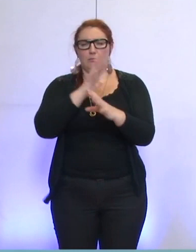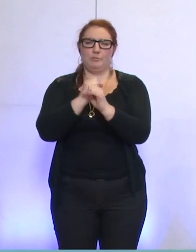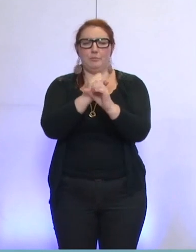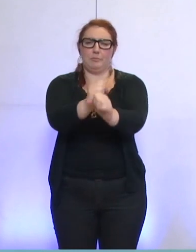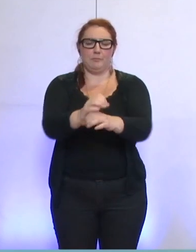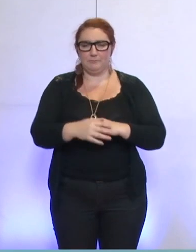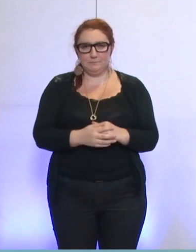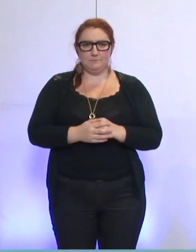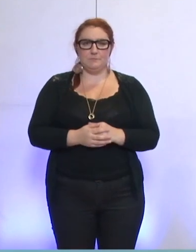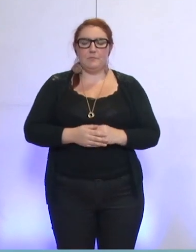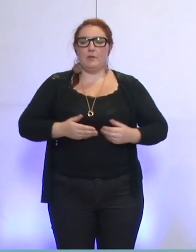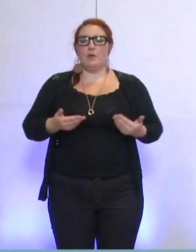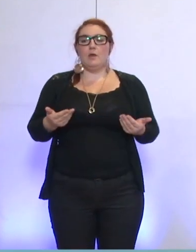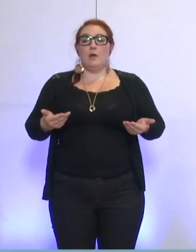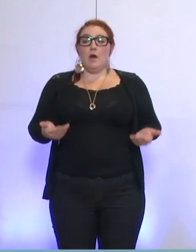Alors,